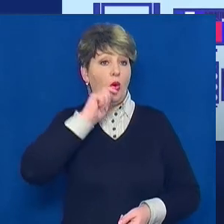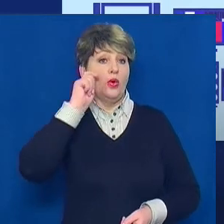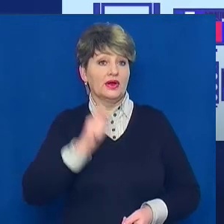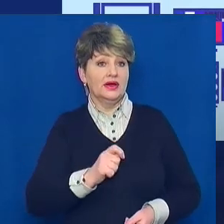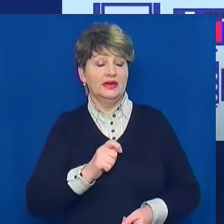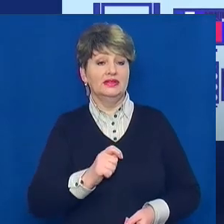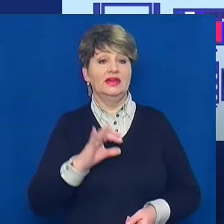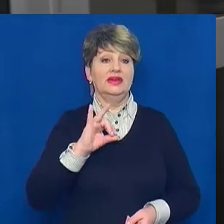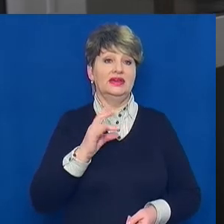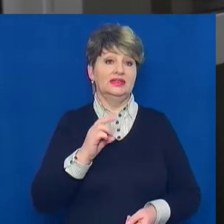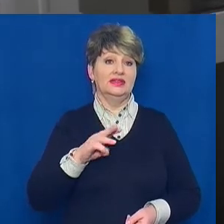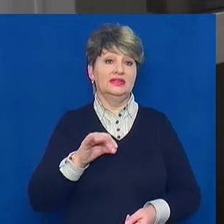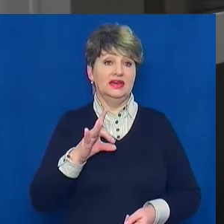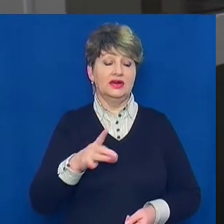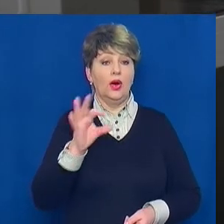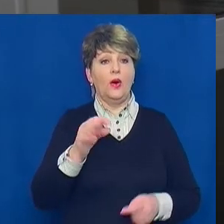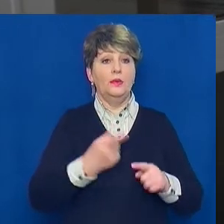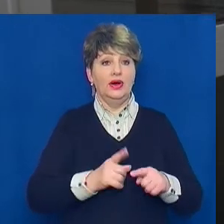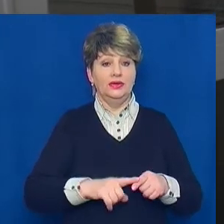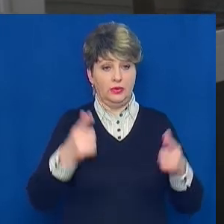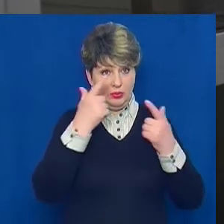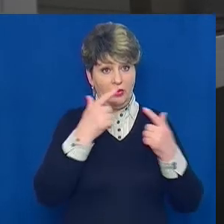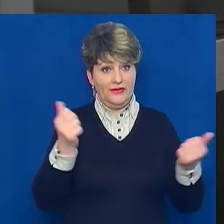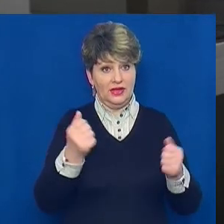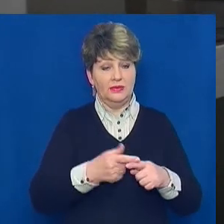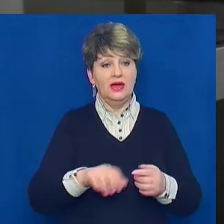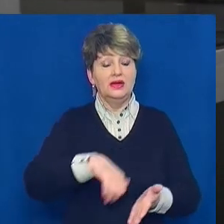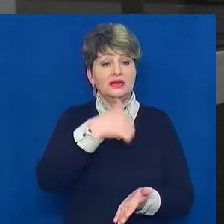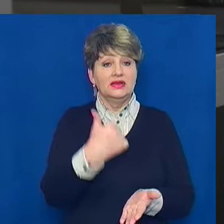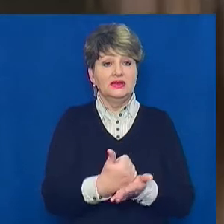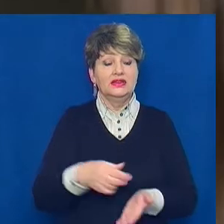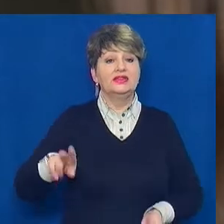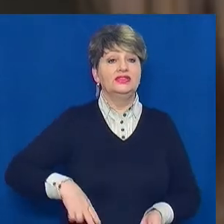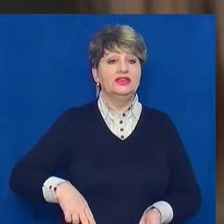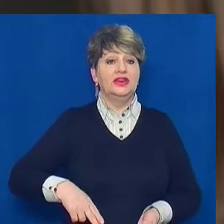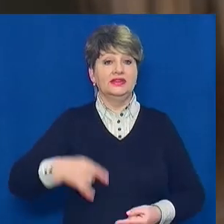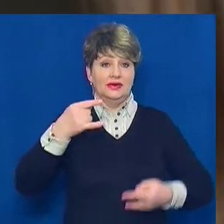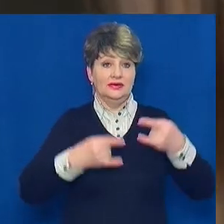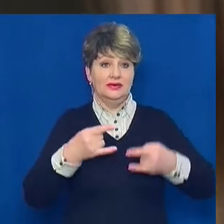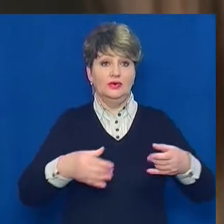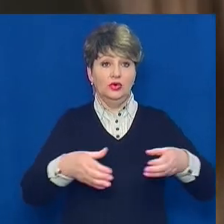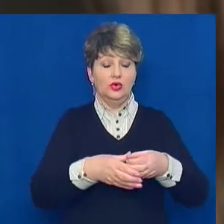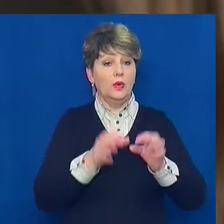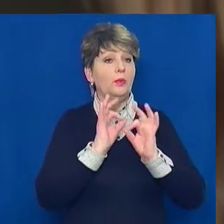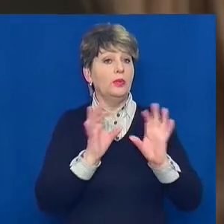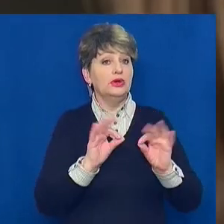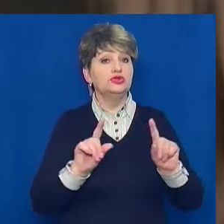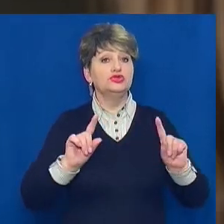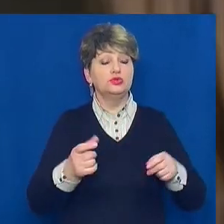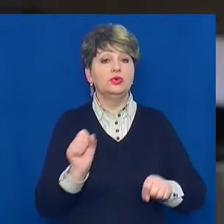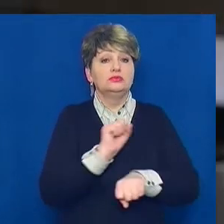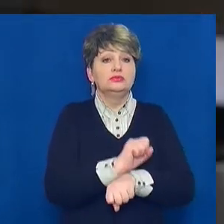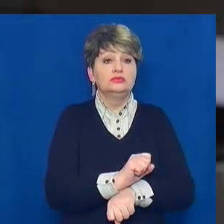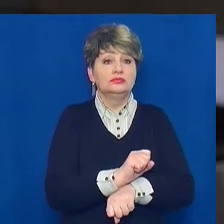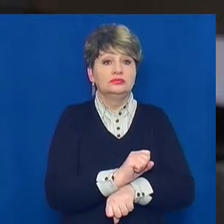інтермедіагруп. Про це Суспільному повідомив Ярослав Пахольчук, гендиректор однієї з медіагрупи. Він пояснює, чому кодують сигнали.